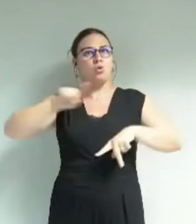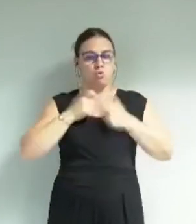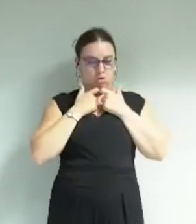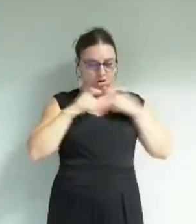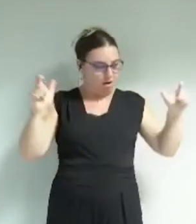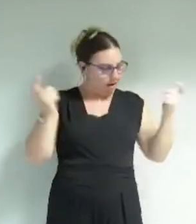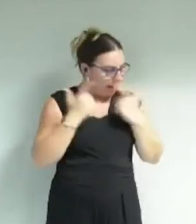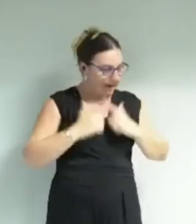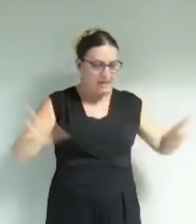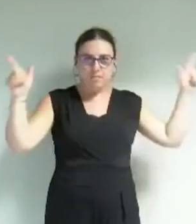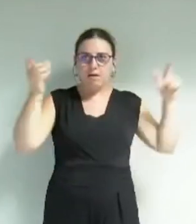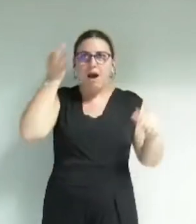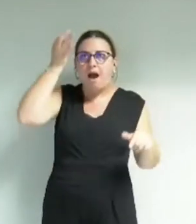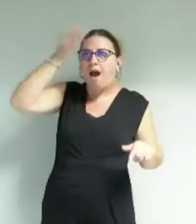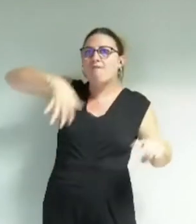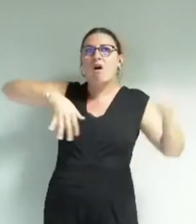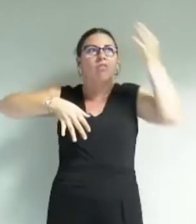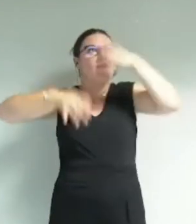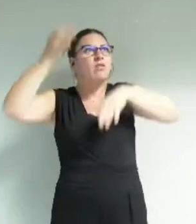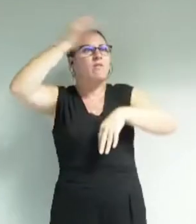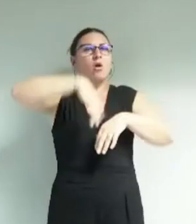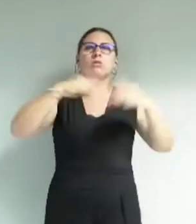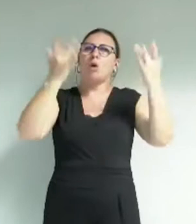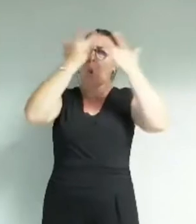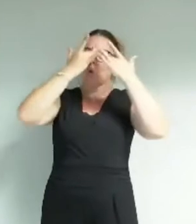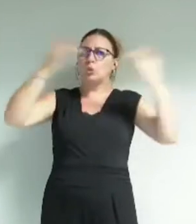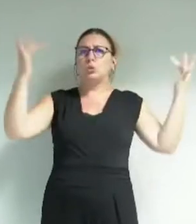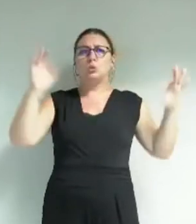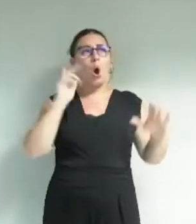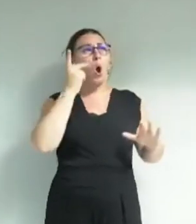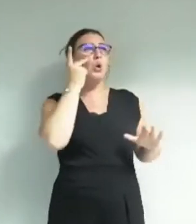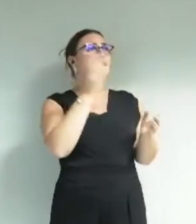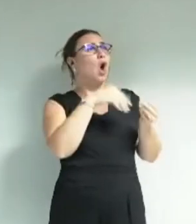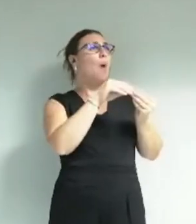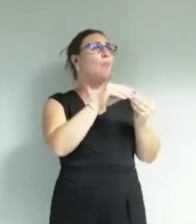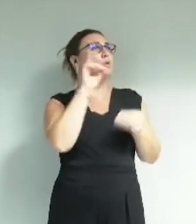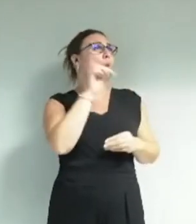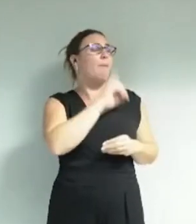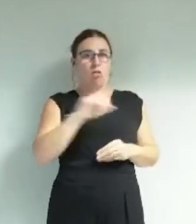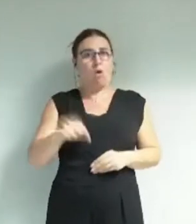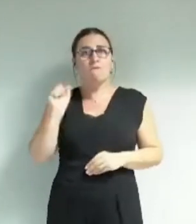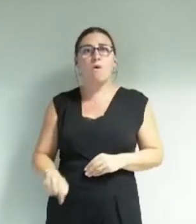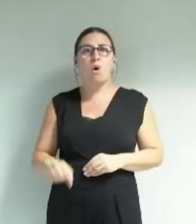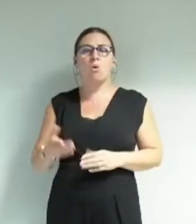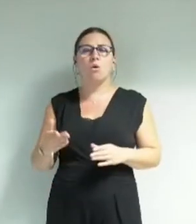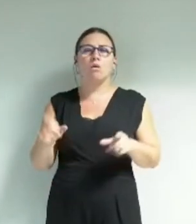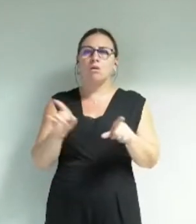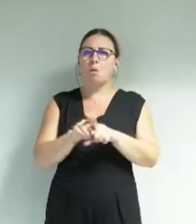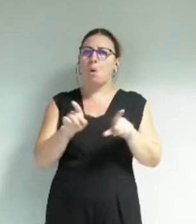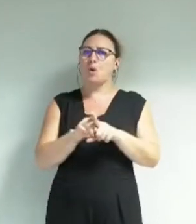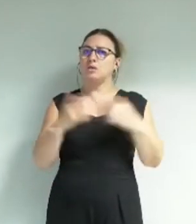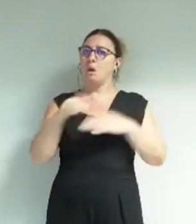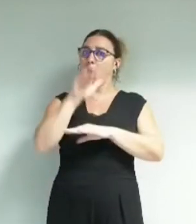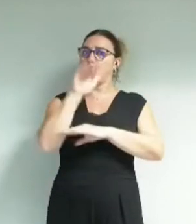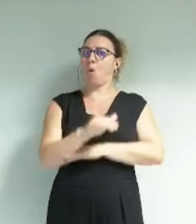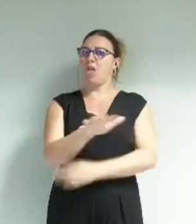inventif. La culture n'est pas un luxe, mais une nécessité. Elle est aussi une forme de rempart contre